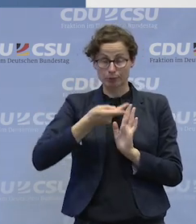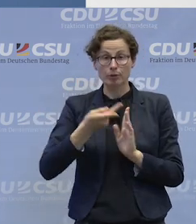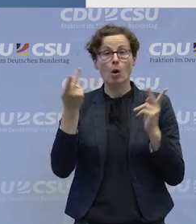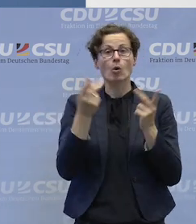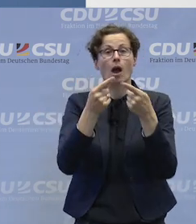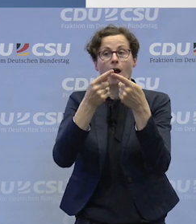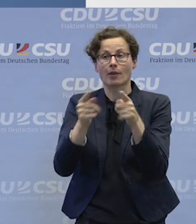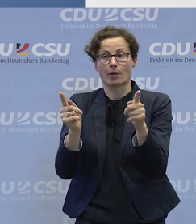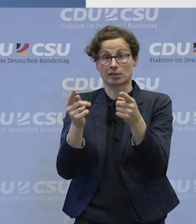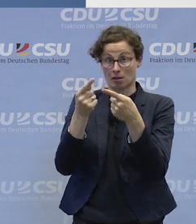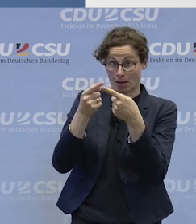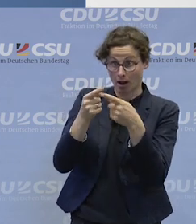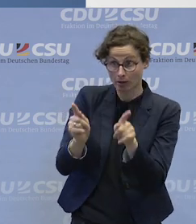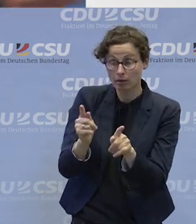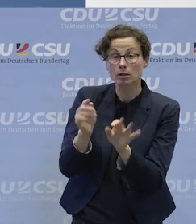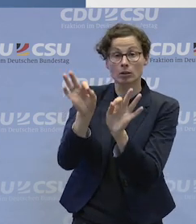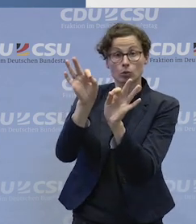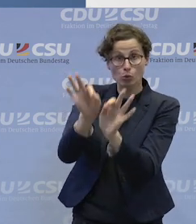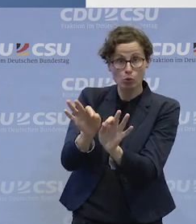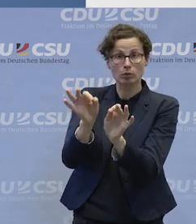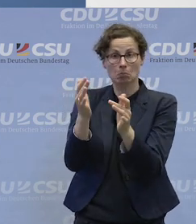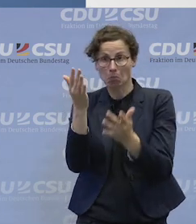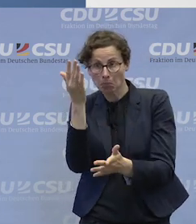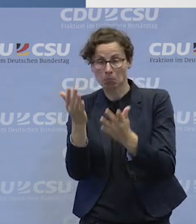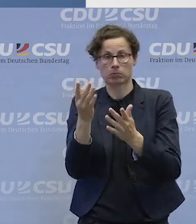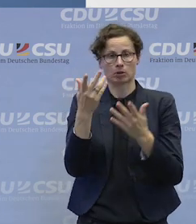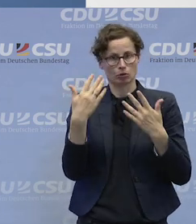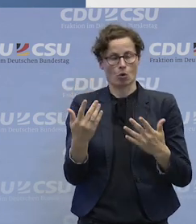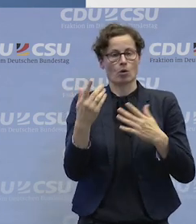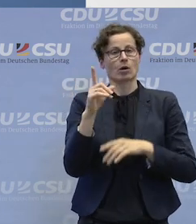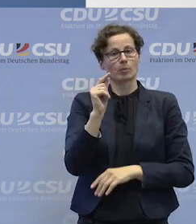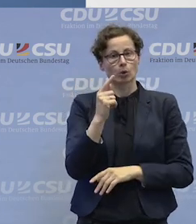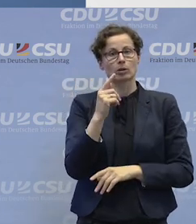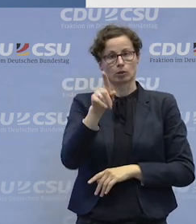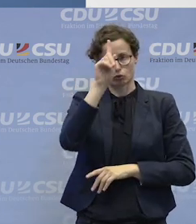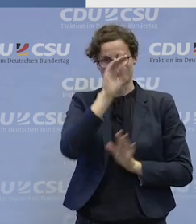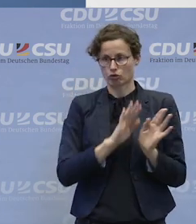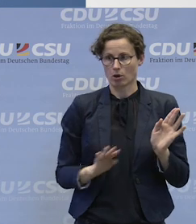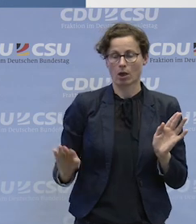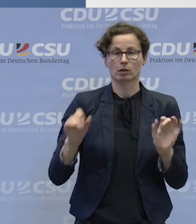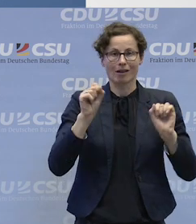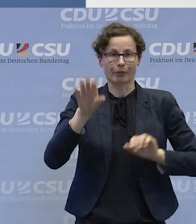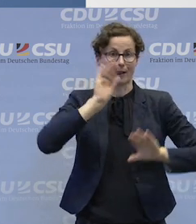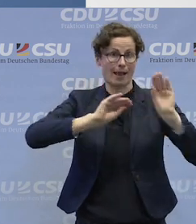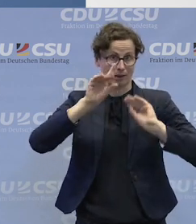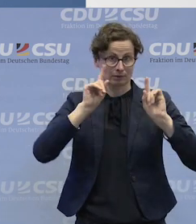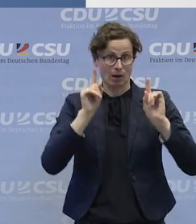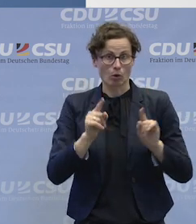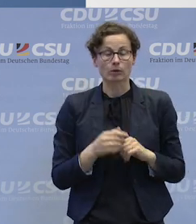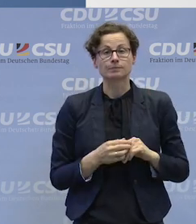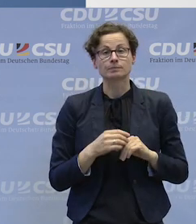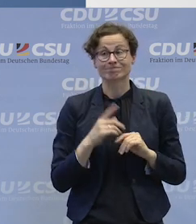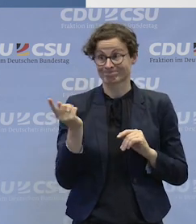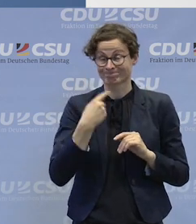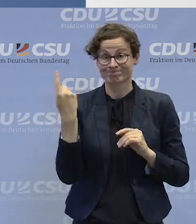aber was unterscheidet sie auch? Und das können wir grenzüberschreitend voneinander lernen, weil die UN-Behindertenrechtskonvention, die unsere Grundlage ist,